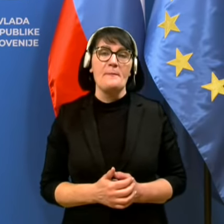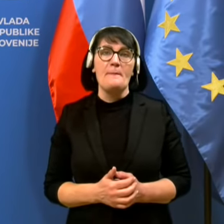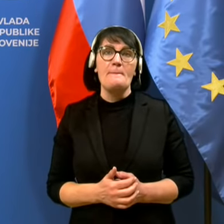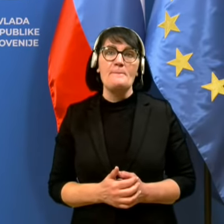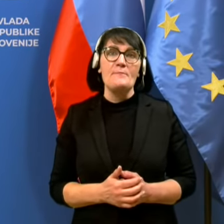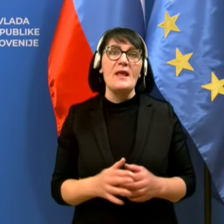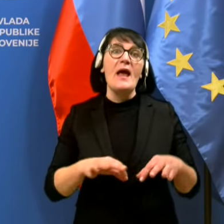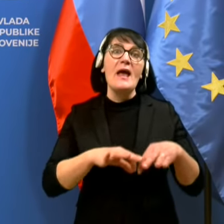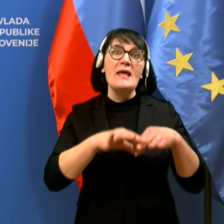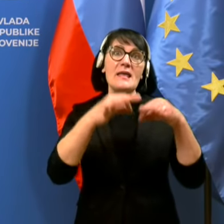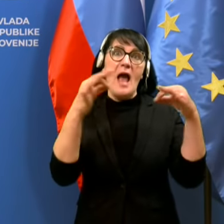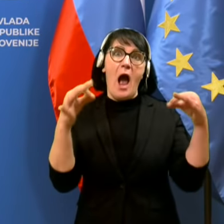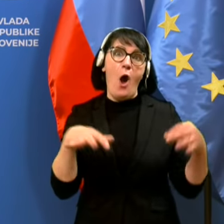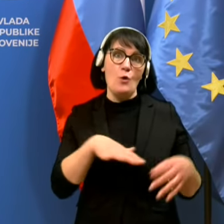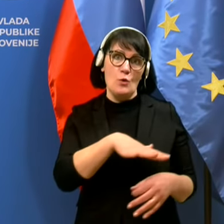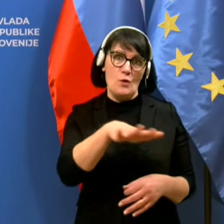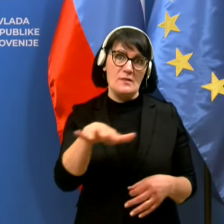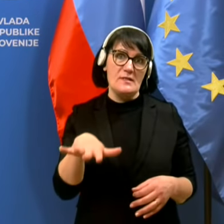javnost je